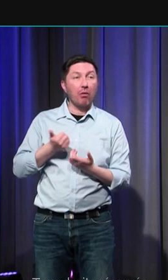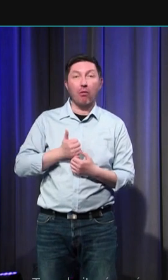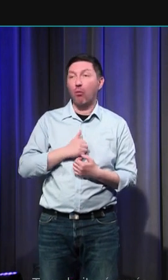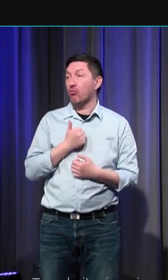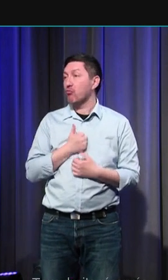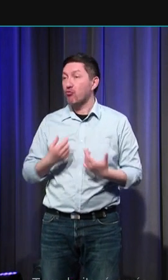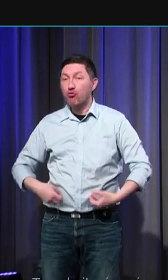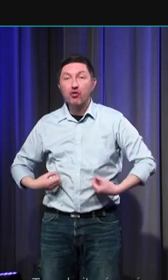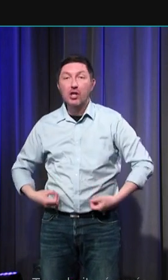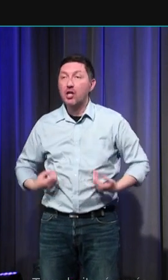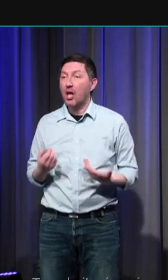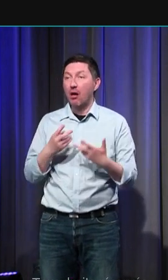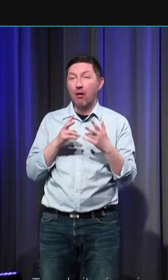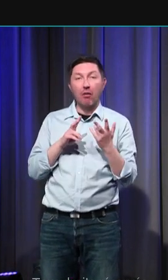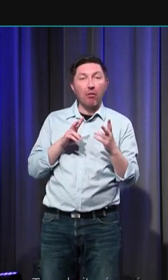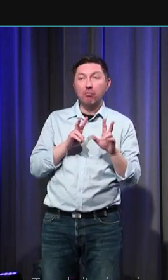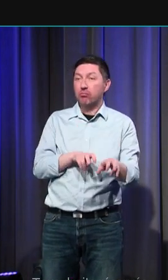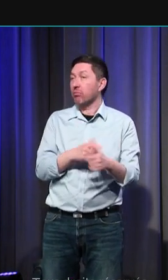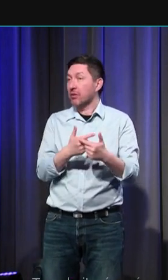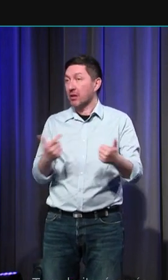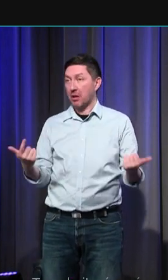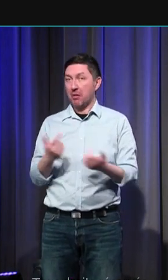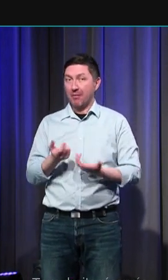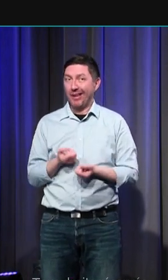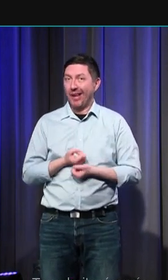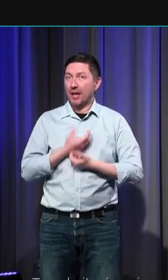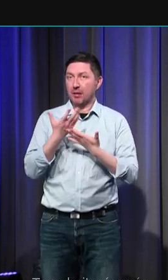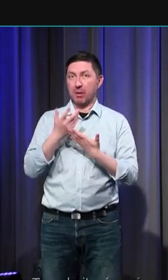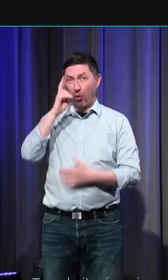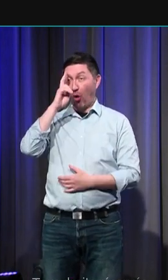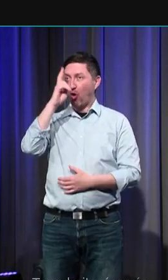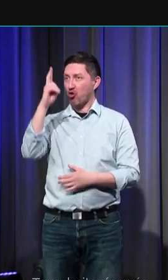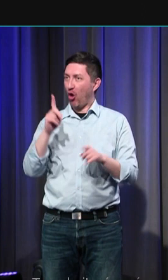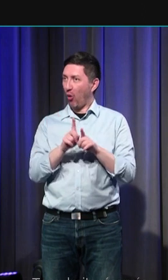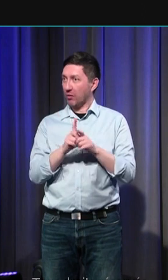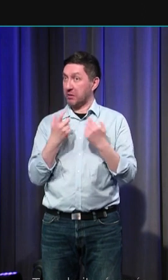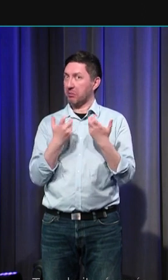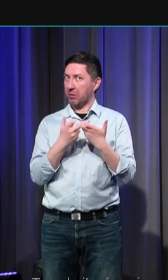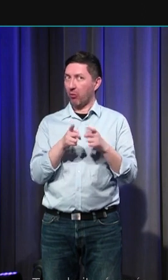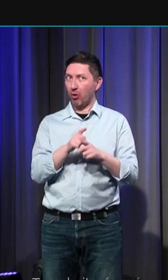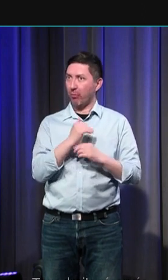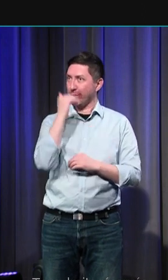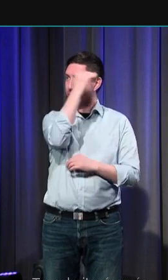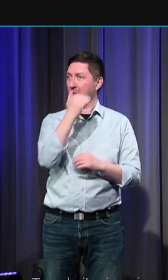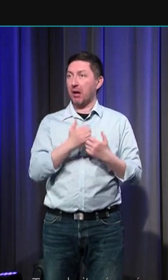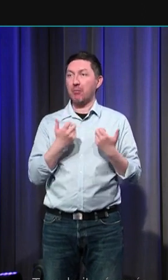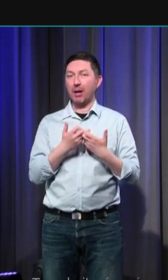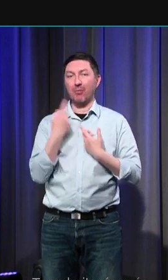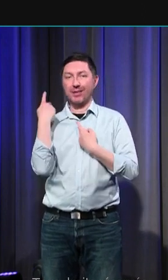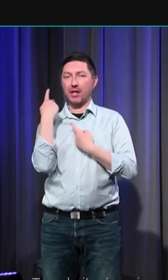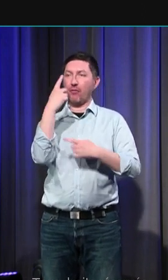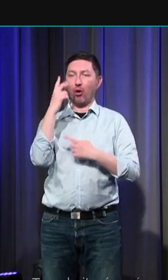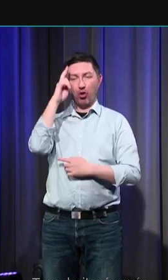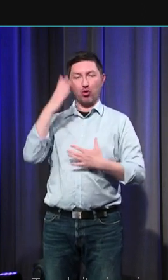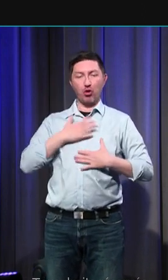'élite la valeur de l'honneur par exemple il est tout aussi central défendre son honneur exige qu'on se mette en colère